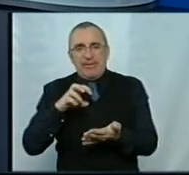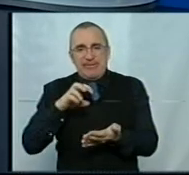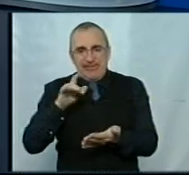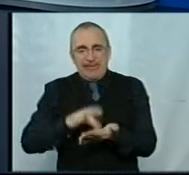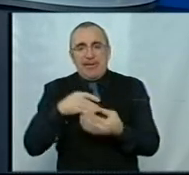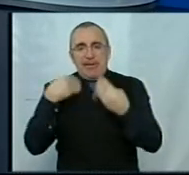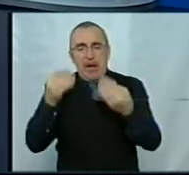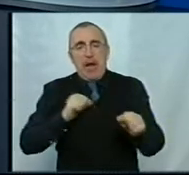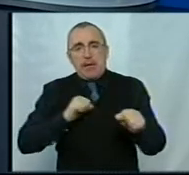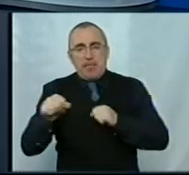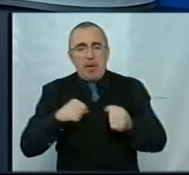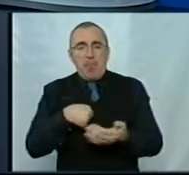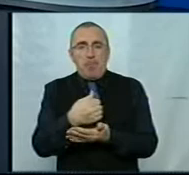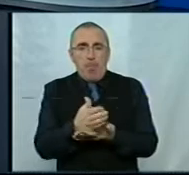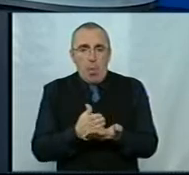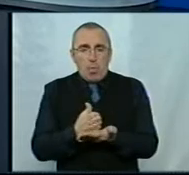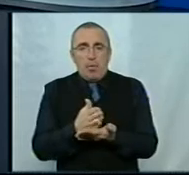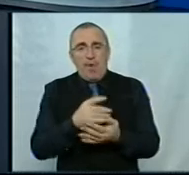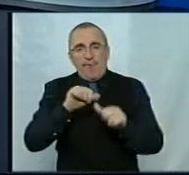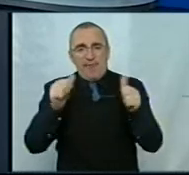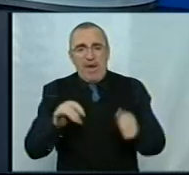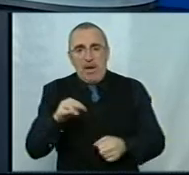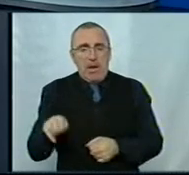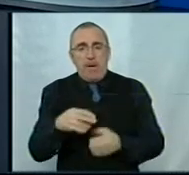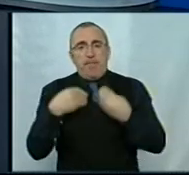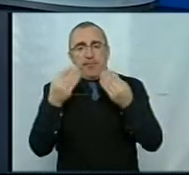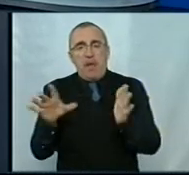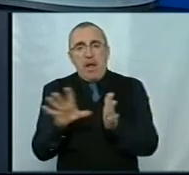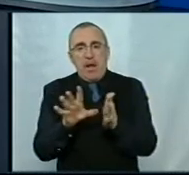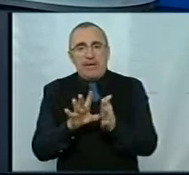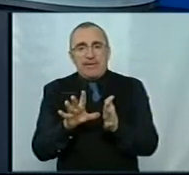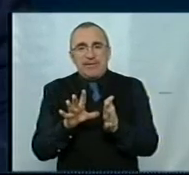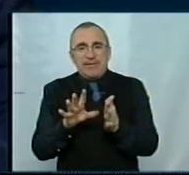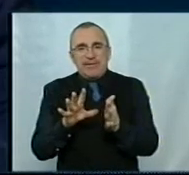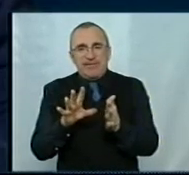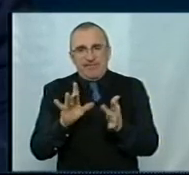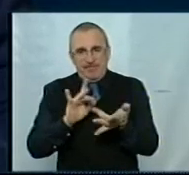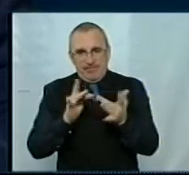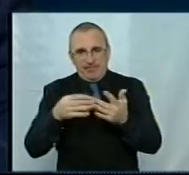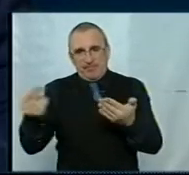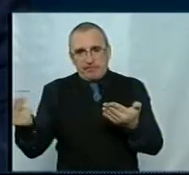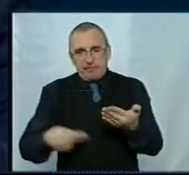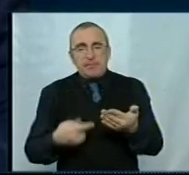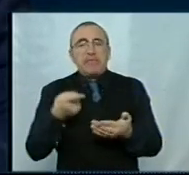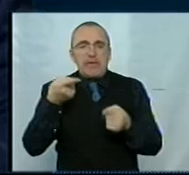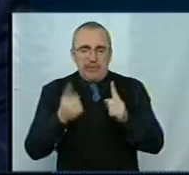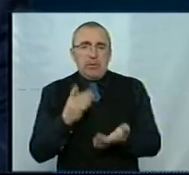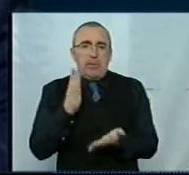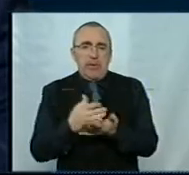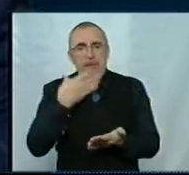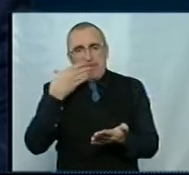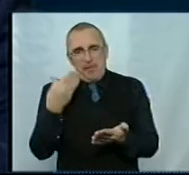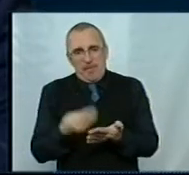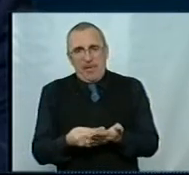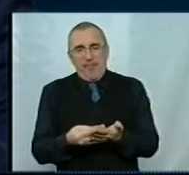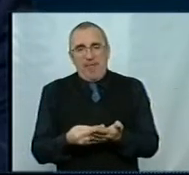адміністративних послуг у вигляді надання електронних цифрових підписів. Тобто, дійсно, вони є і приватними,